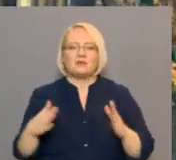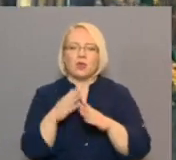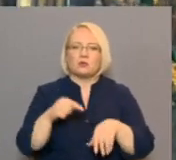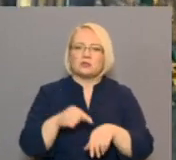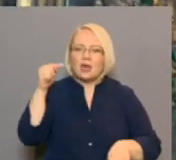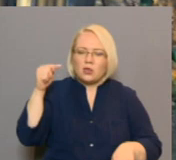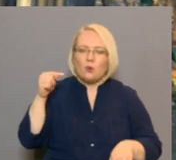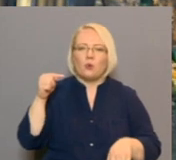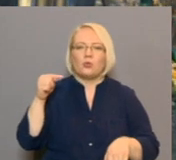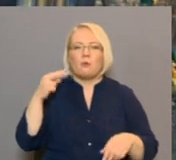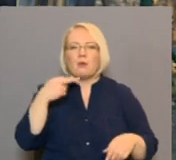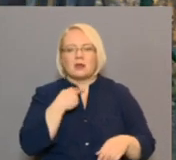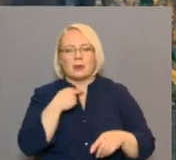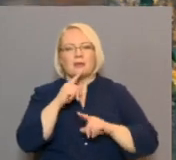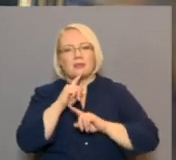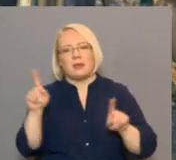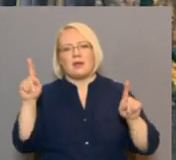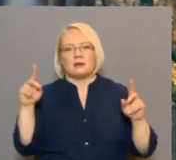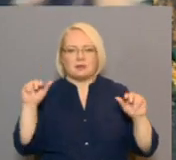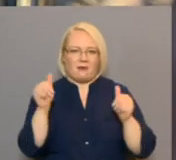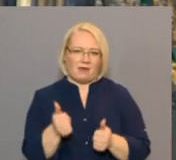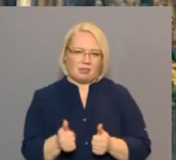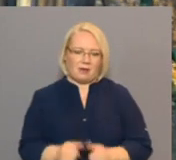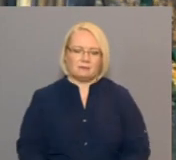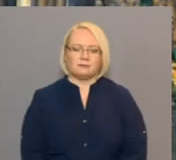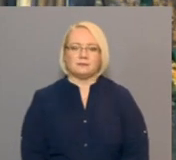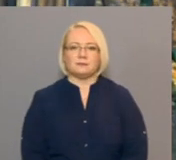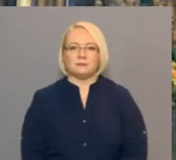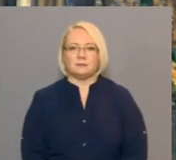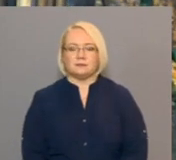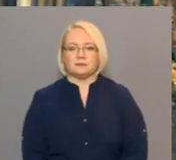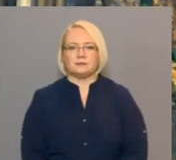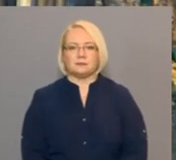neierastākā veidā. Beatrice Jakobsā, Nervis Gailums, Latgales regionālā televīzija.